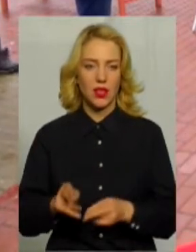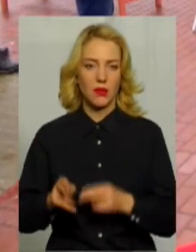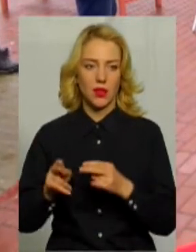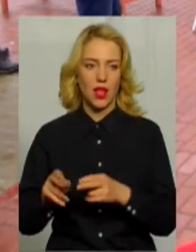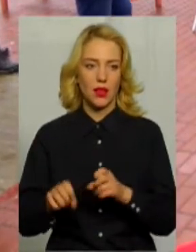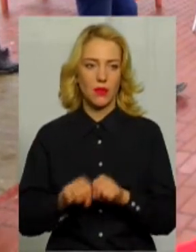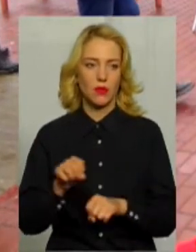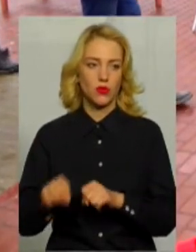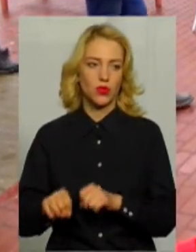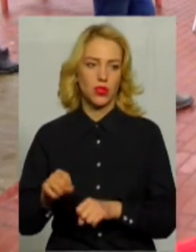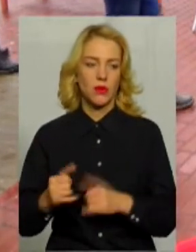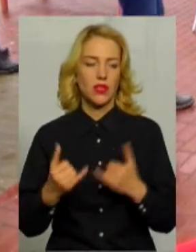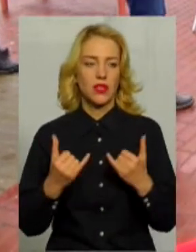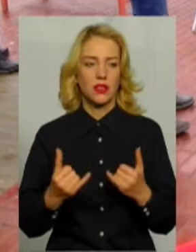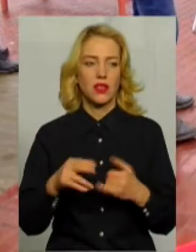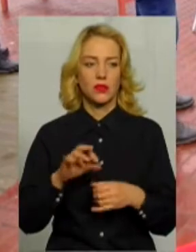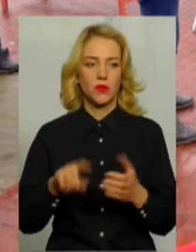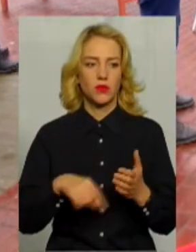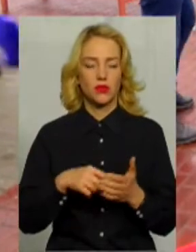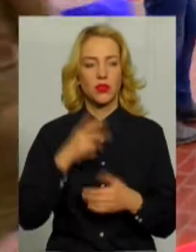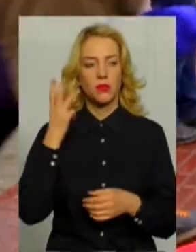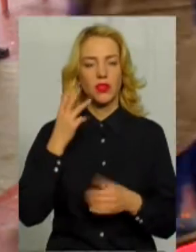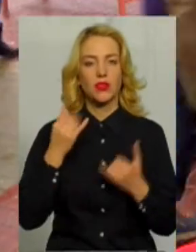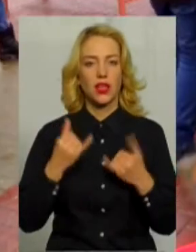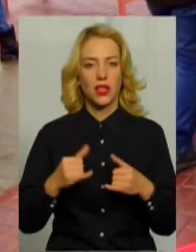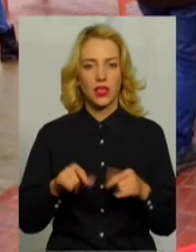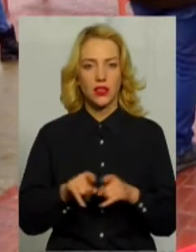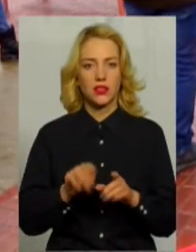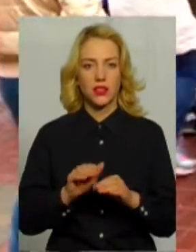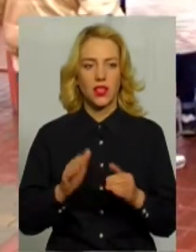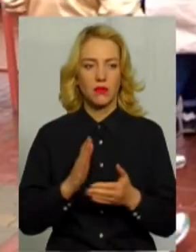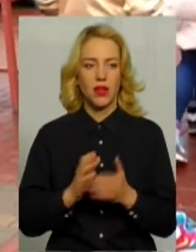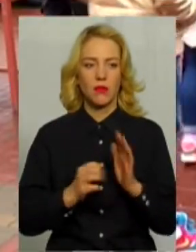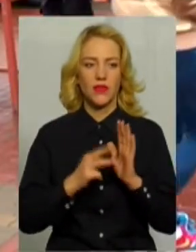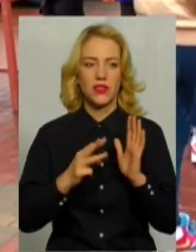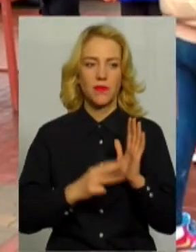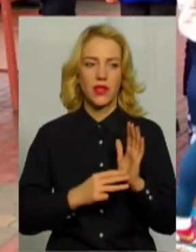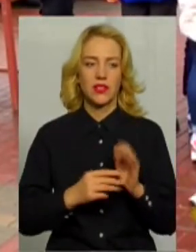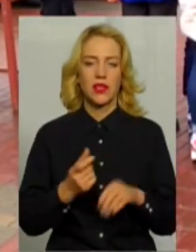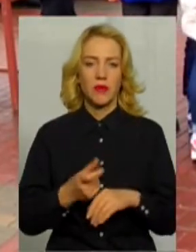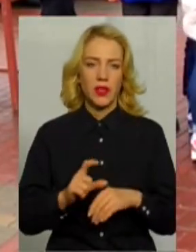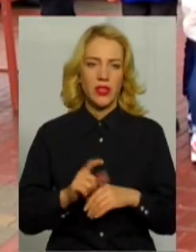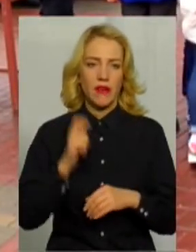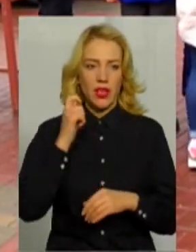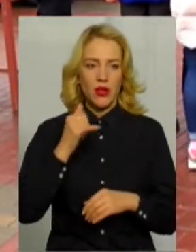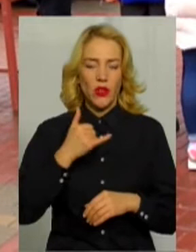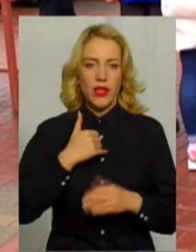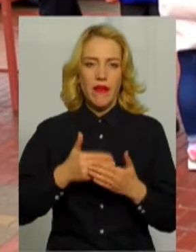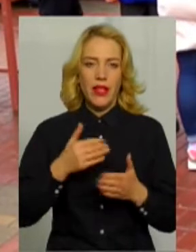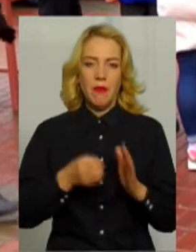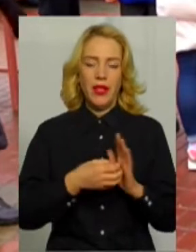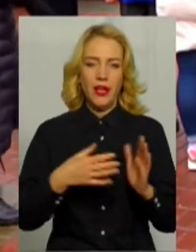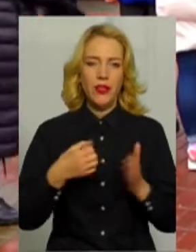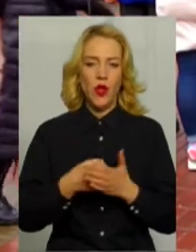правопорушеннями. Наразі по місту Хмельницькому таких дітей ми маємо 18. Переважно вік в нас йде від 15 до